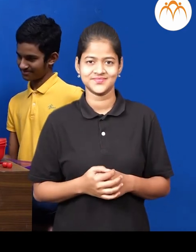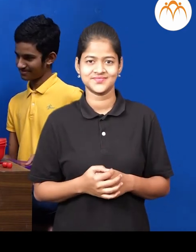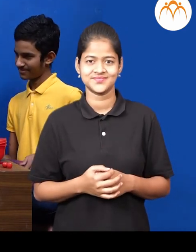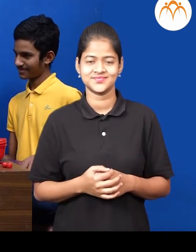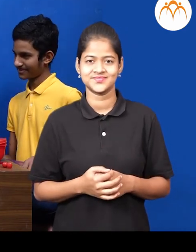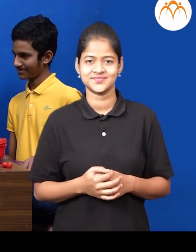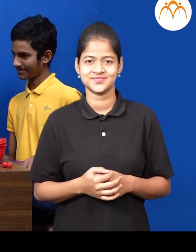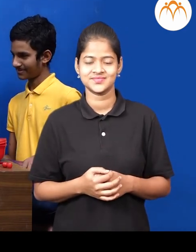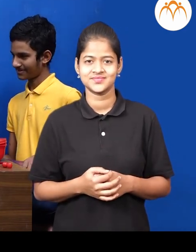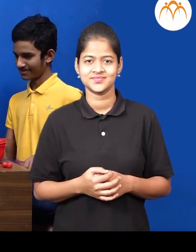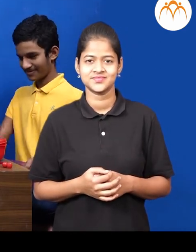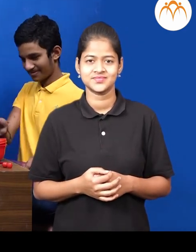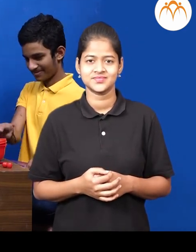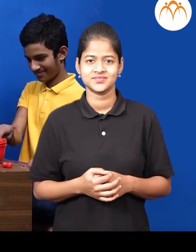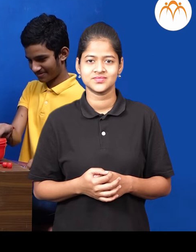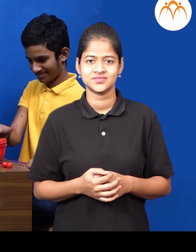अब रून ठेवा